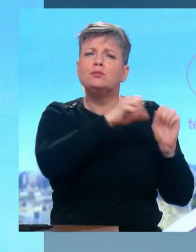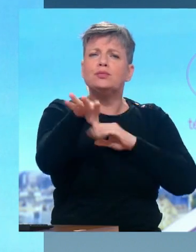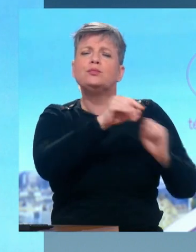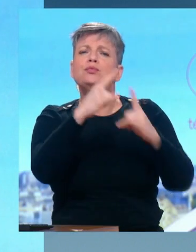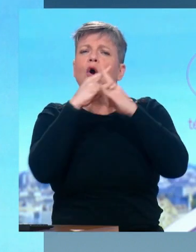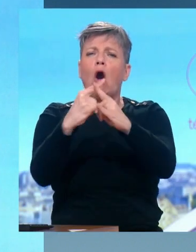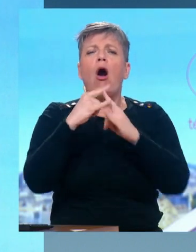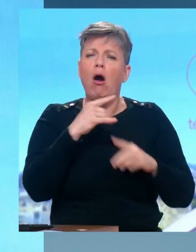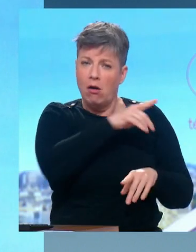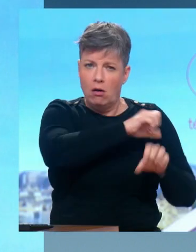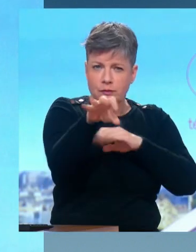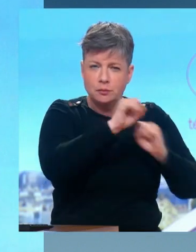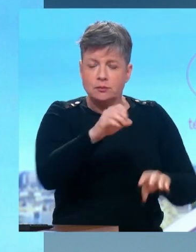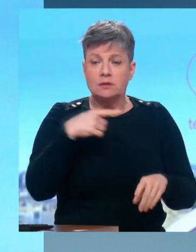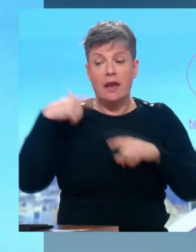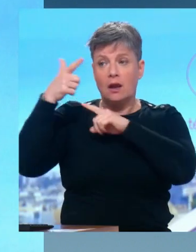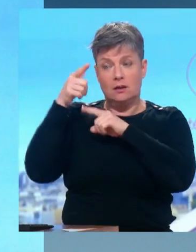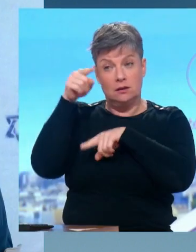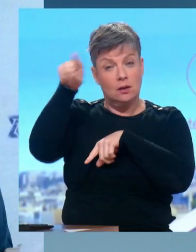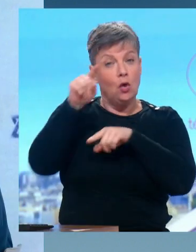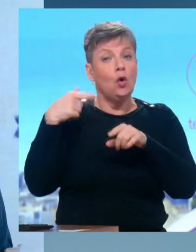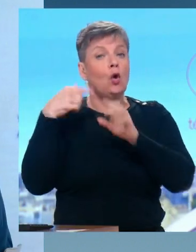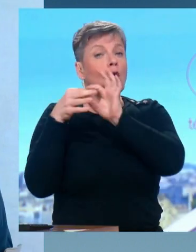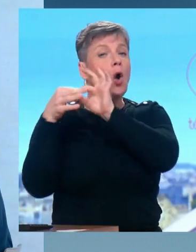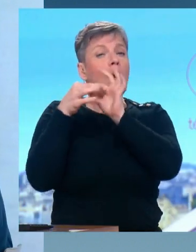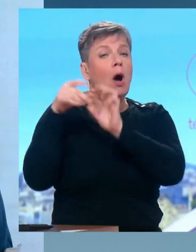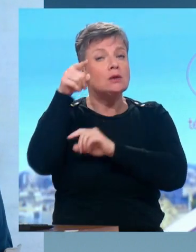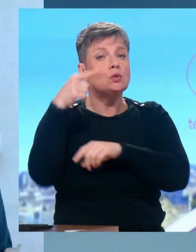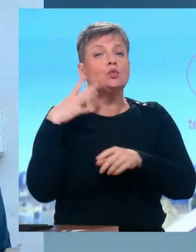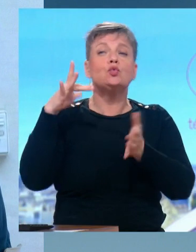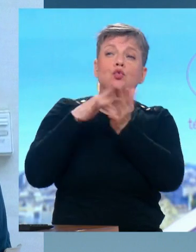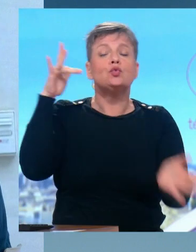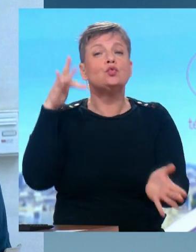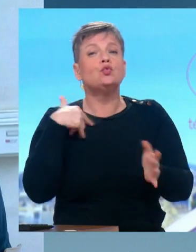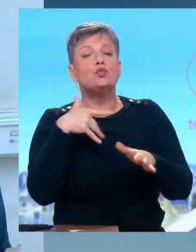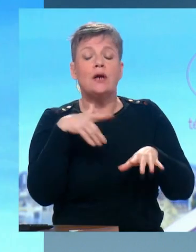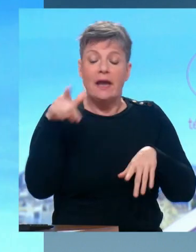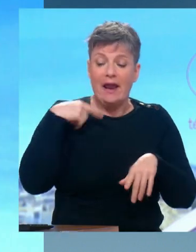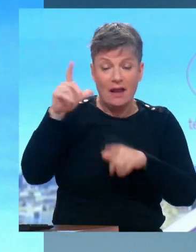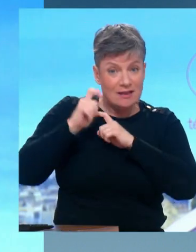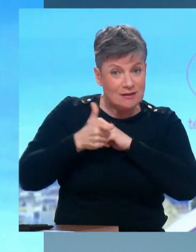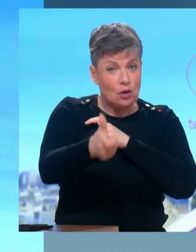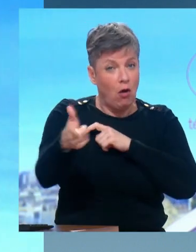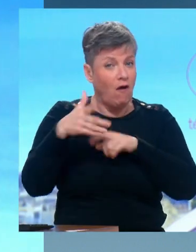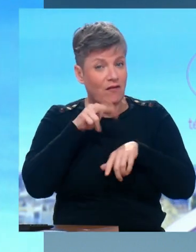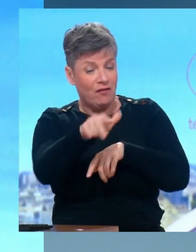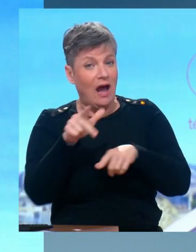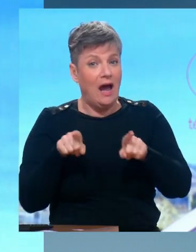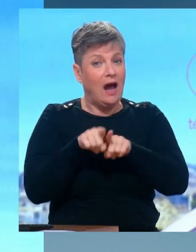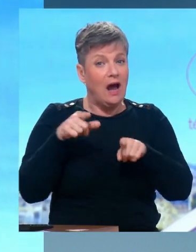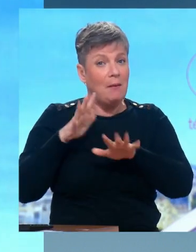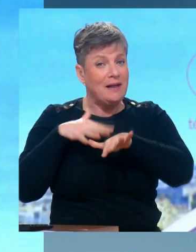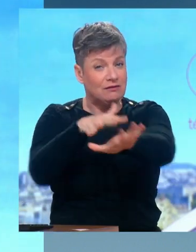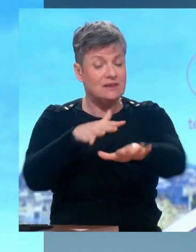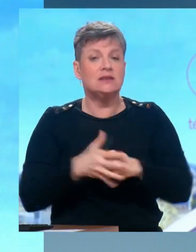et ce sont leurs descendants avec qui nous devrions défiler. Mais pardon, sur une cause comme celle-là, Fabien Roussel, le problème, ce sont les